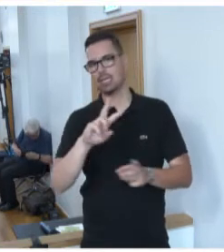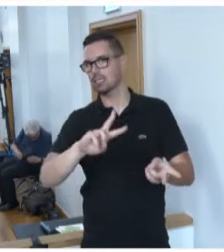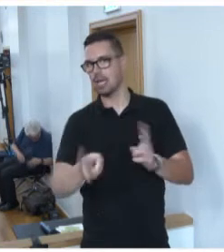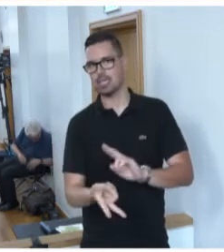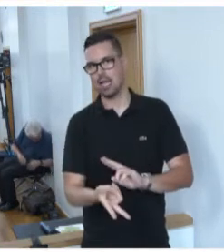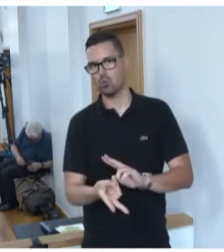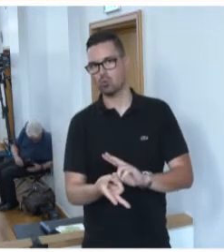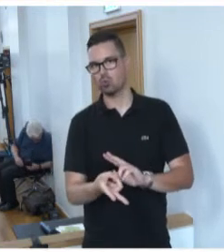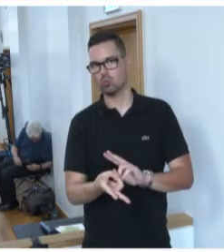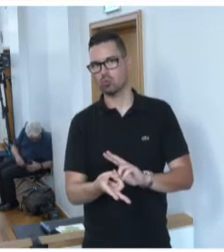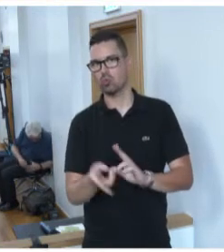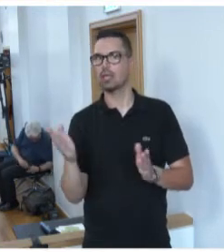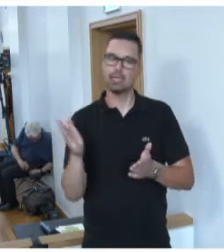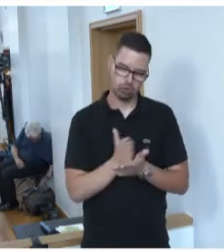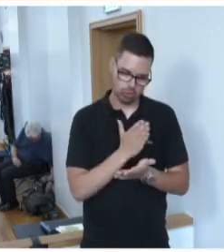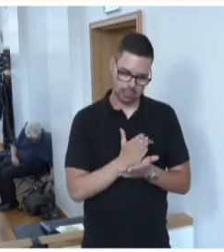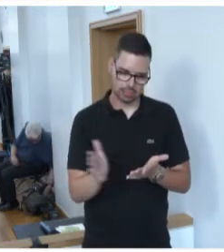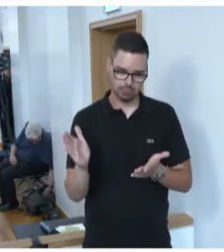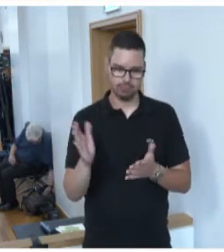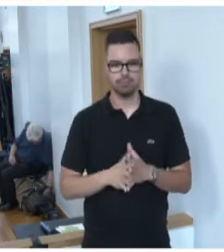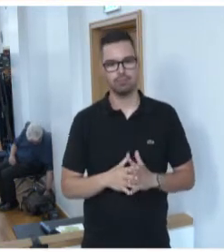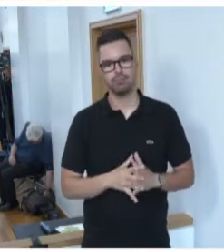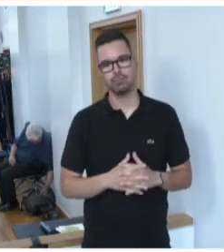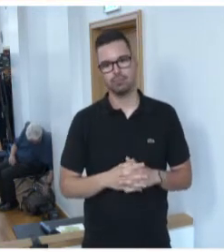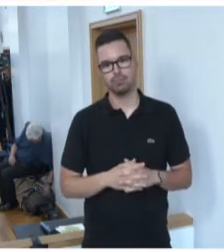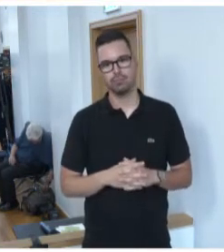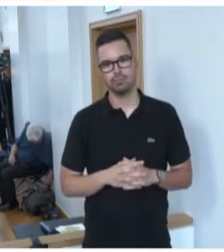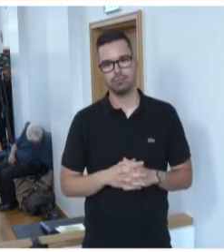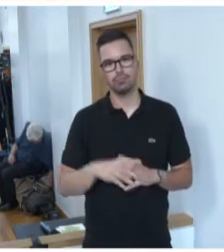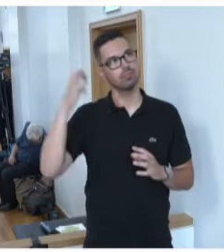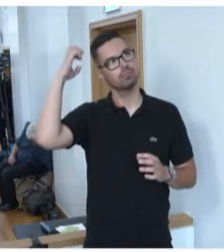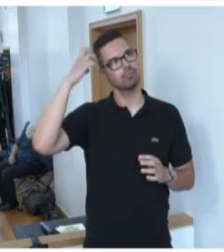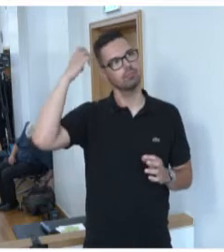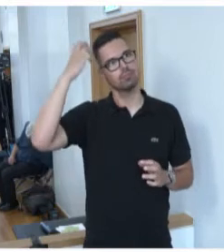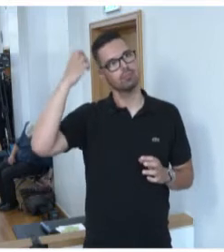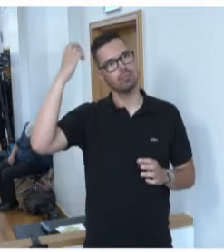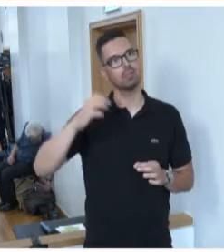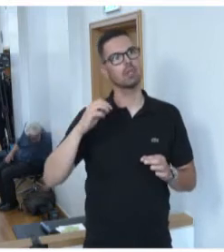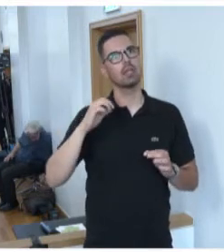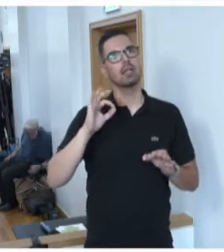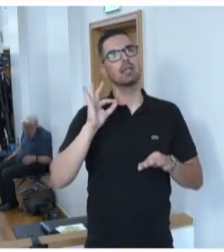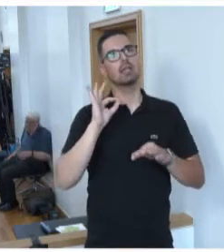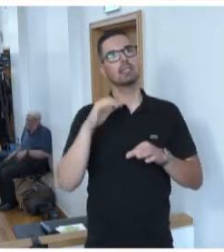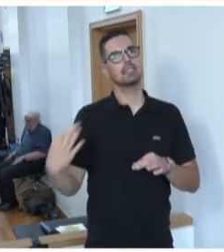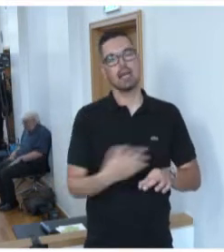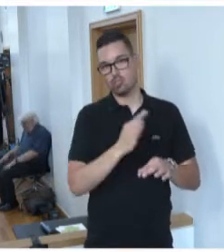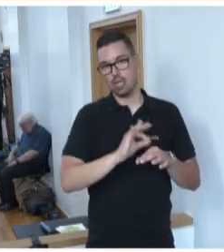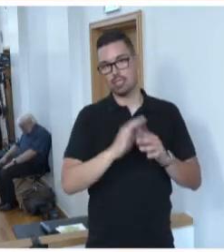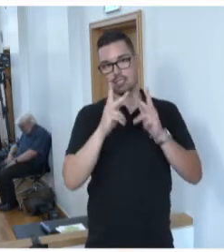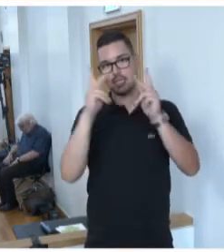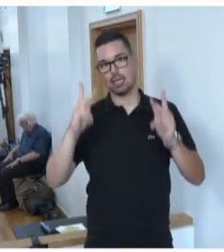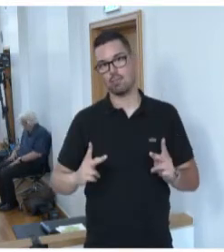Themenkomplex entschieden. Wir haben die Bedenken der saarländischen Ärztekammer gehört und halten ihre